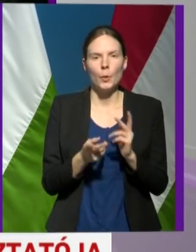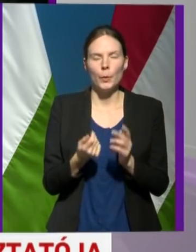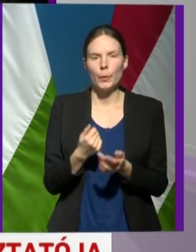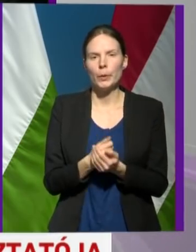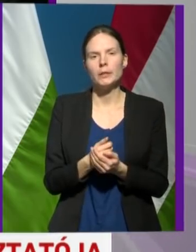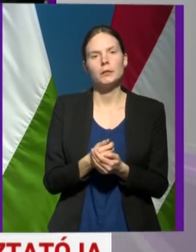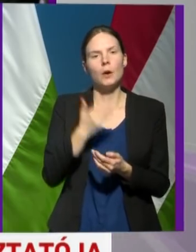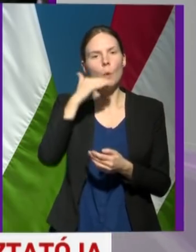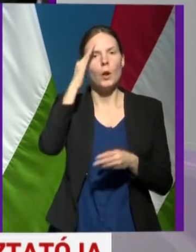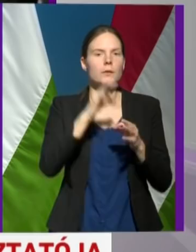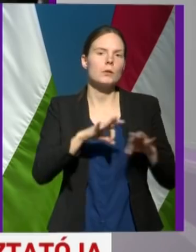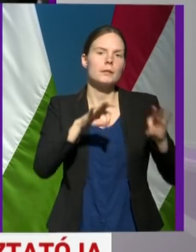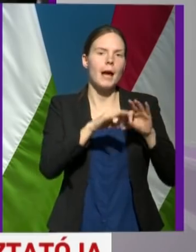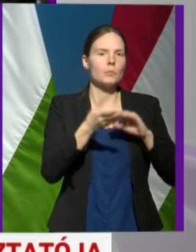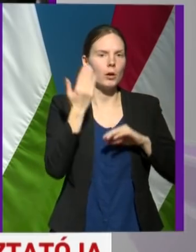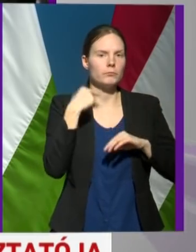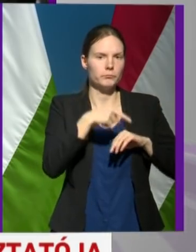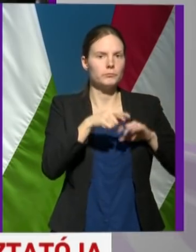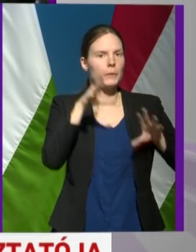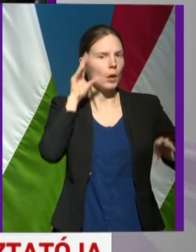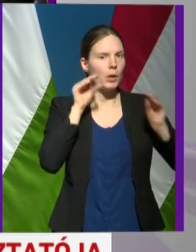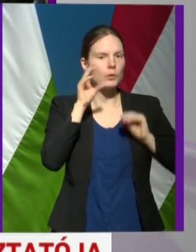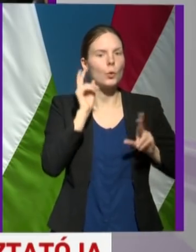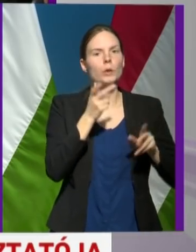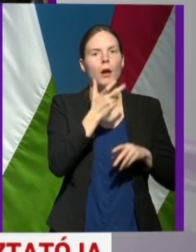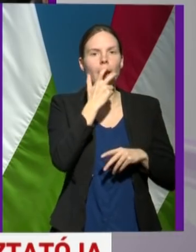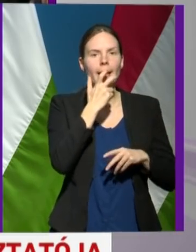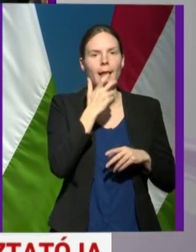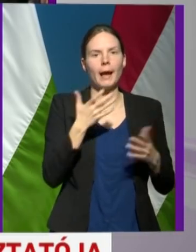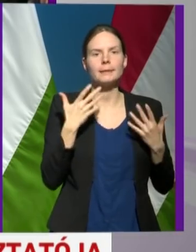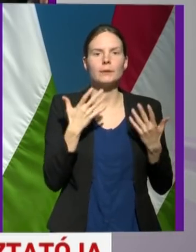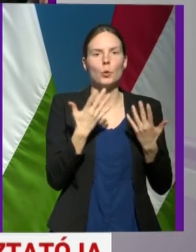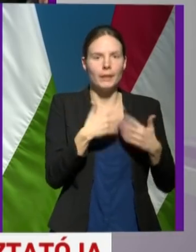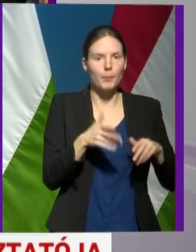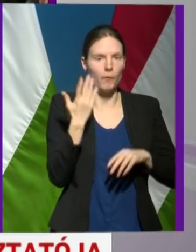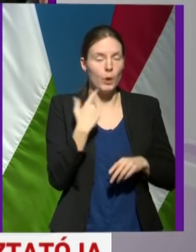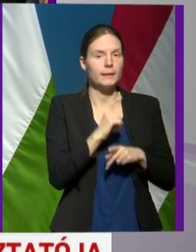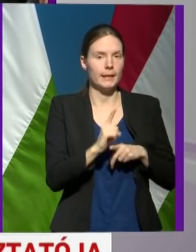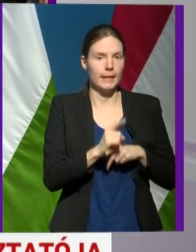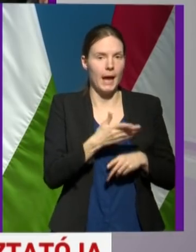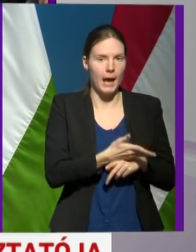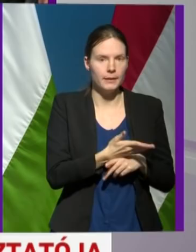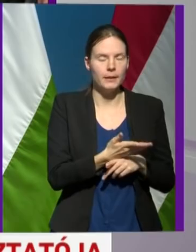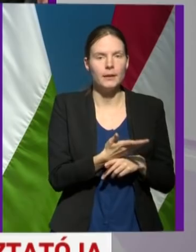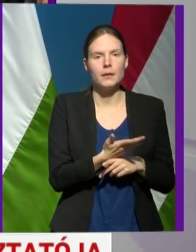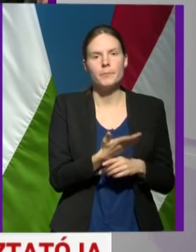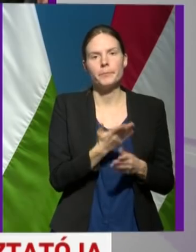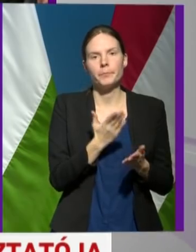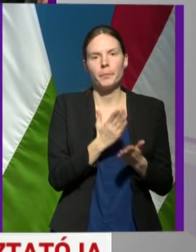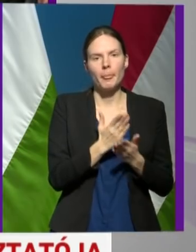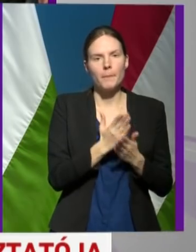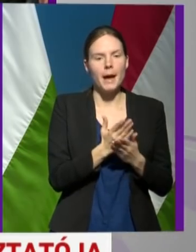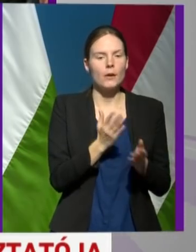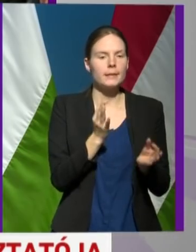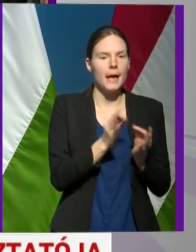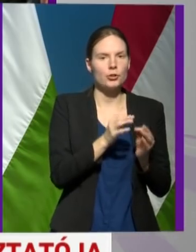hogy Olaszországban az volt tapasztalható, hogy lélegeztetőgépből volt hiány, és ugye most megközelított az esetszáma